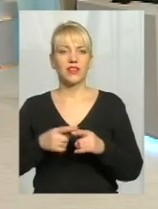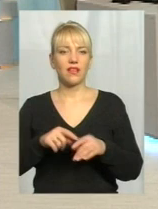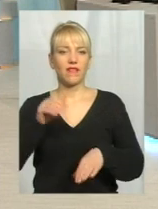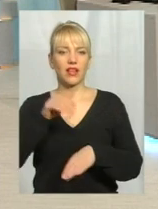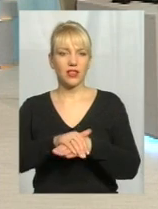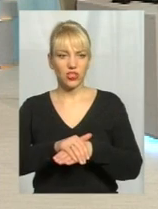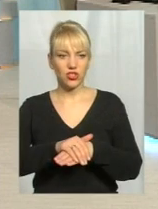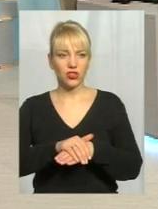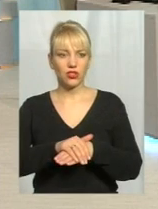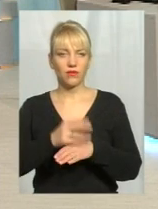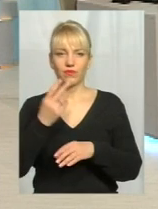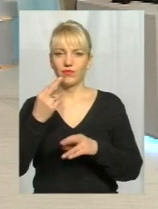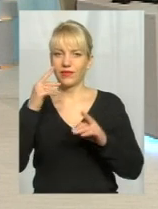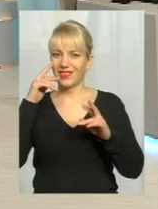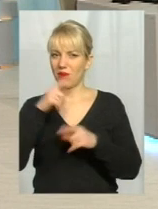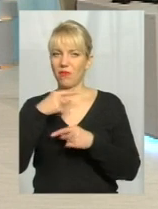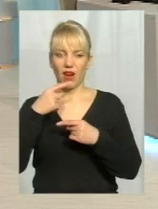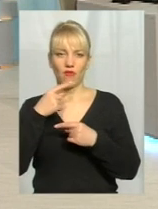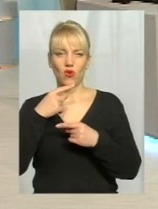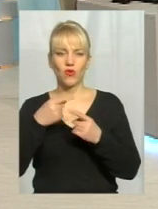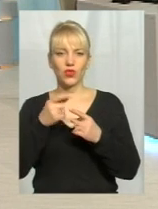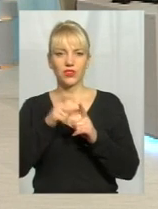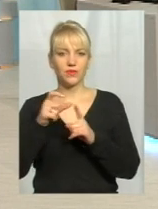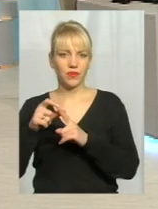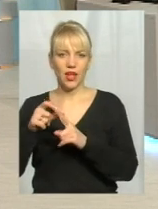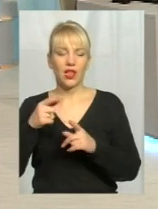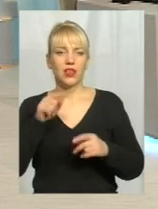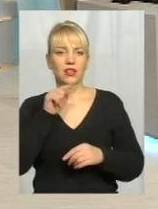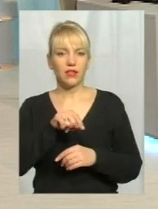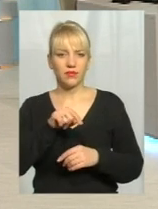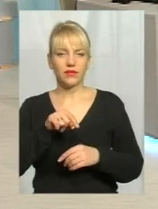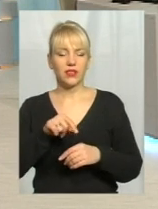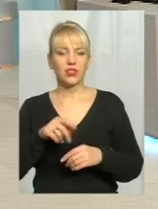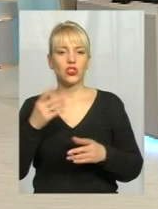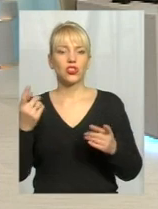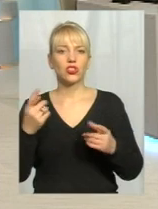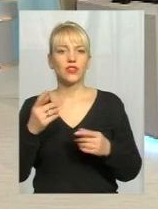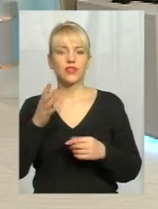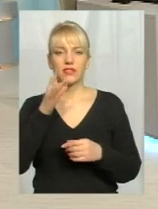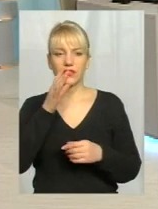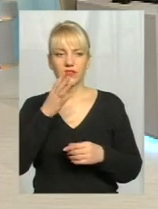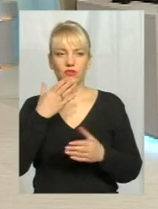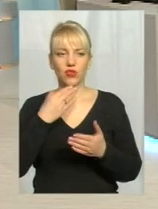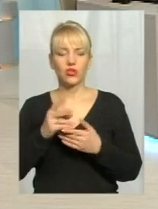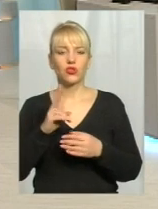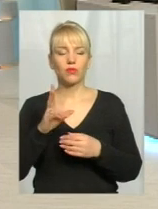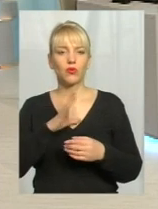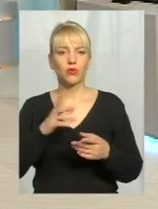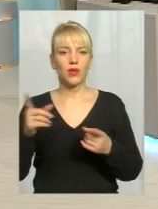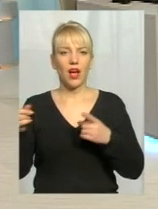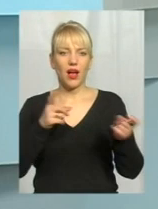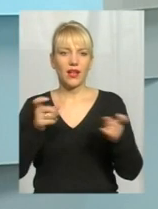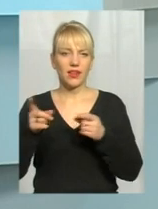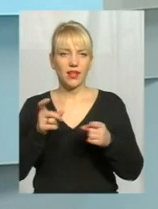трішечки неправильно вони формулюють. Свій час, дійсно, щоб заагітувати хлопців, повернені на контракт, були так